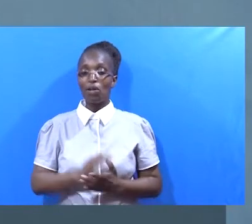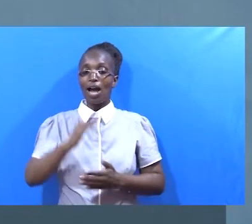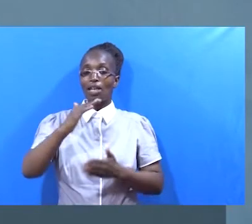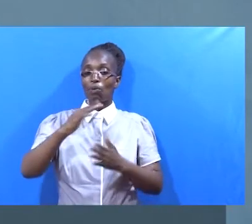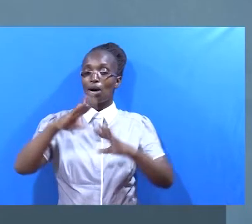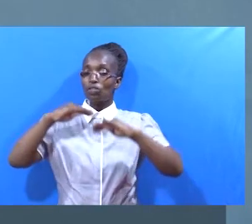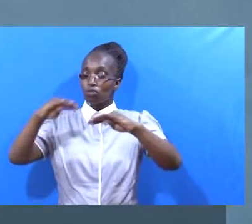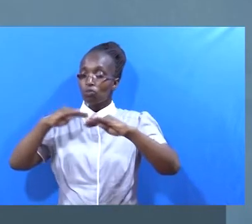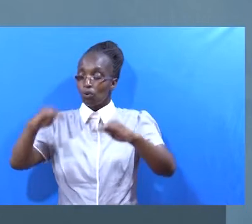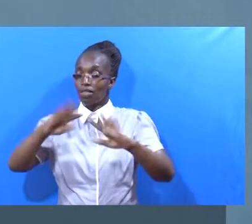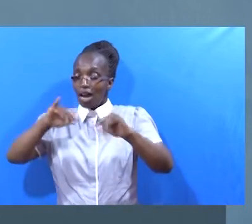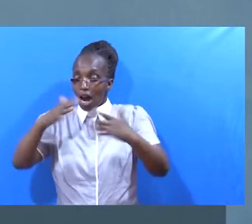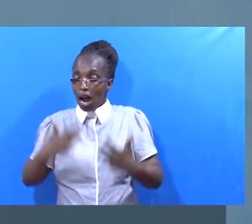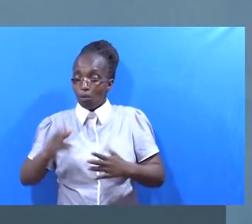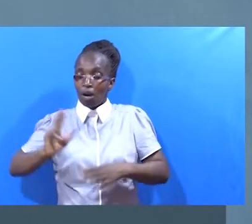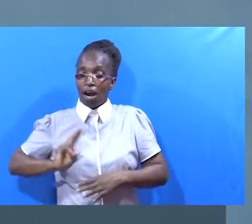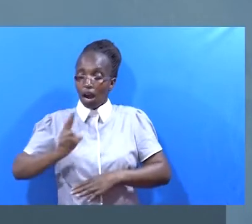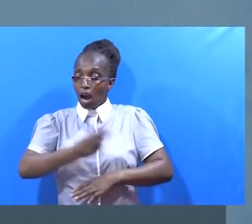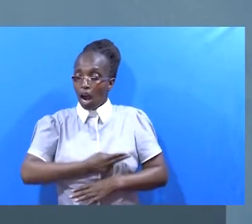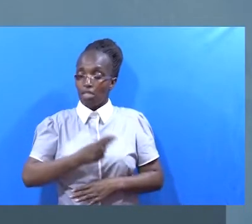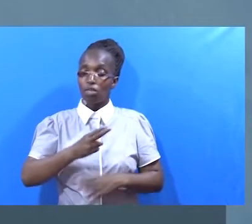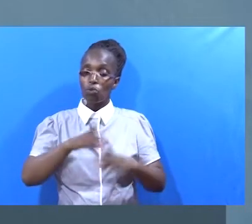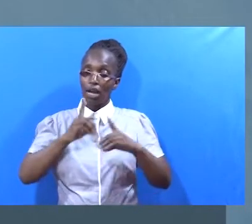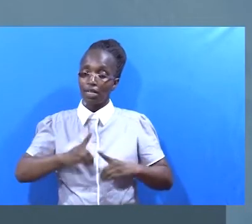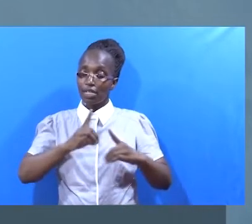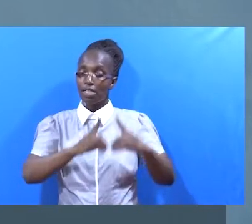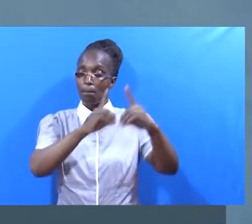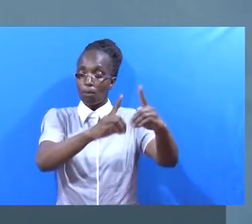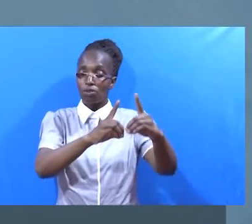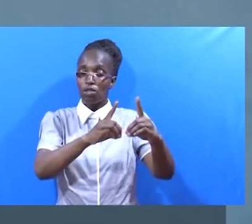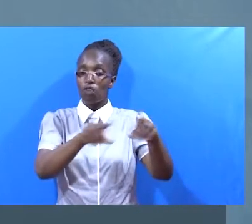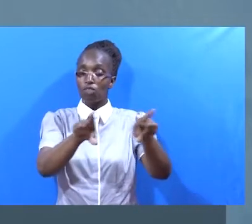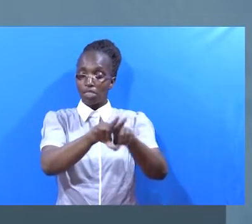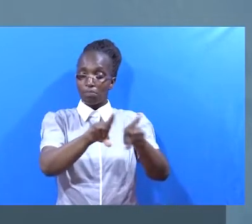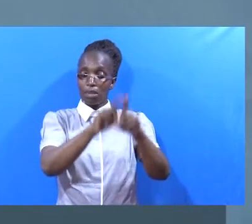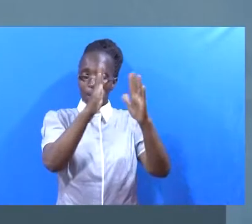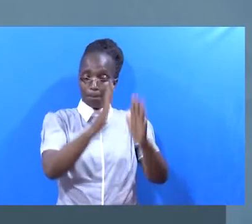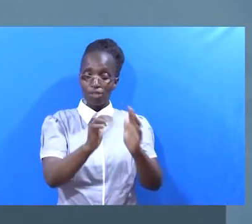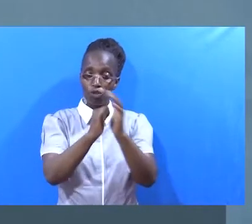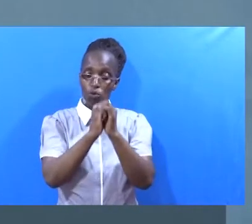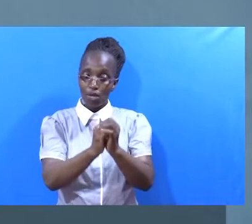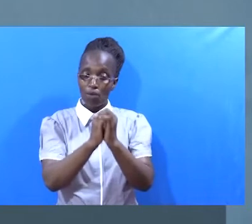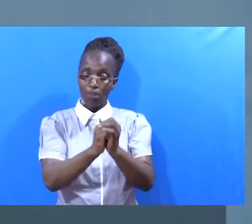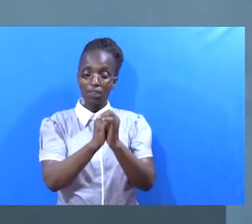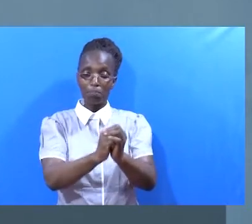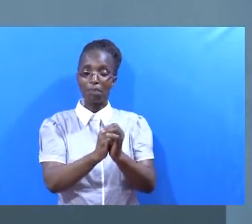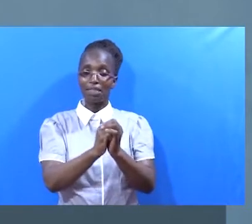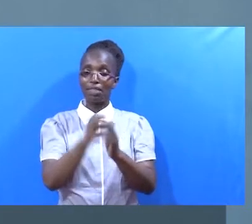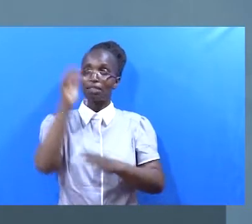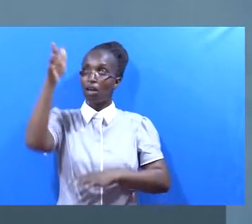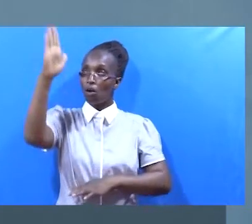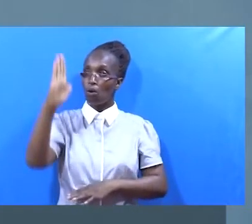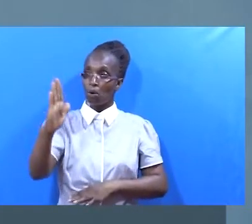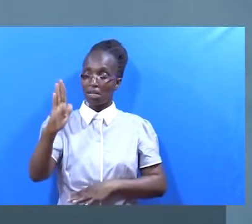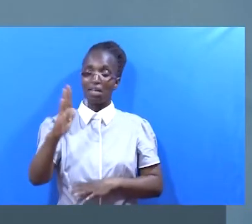tukajua ya kwamba Sisi wateule wa kristo Ni watumwa Wa yule Tunayemu wa mbubu Ambaya ni mungu Na tunaposa kukaa